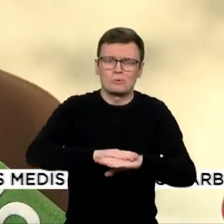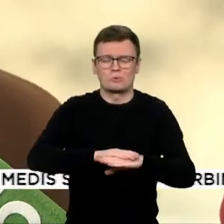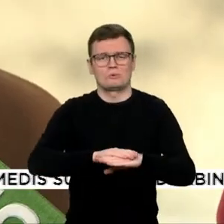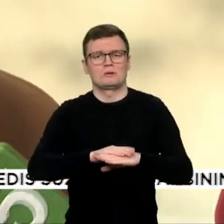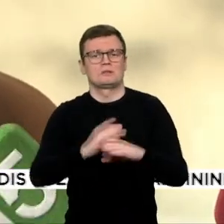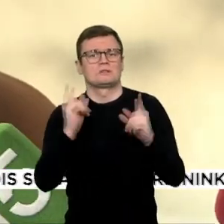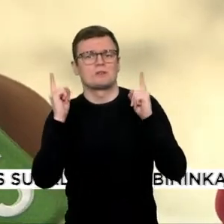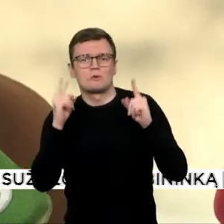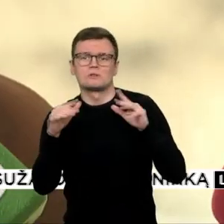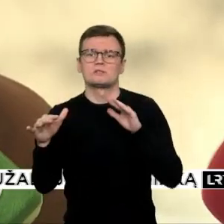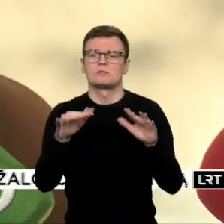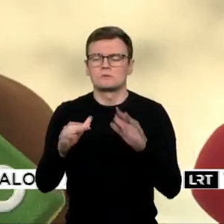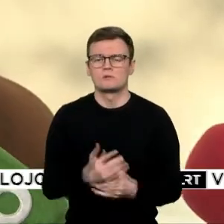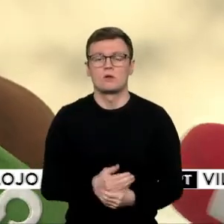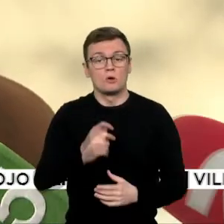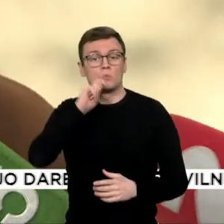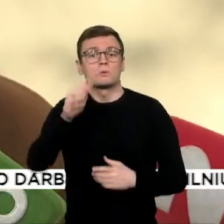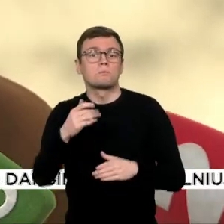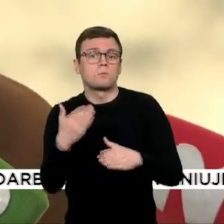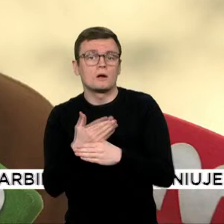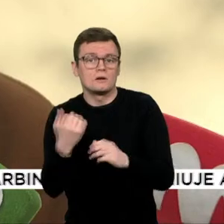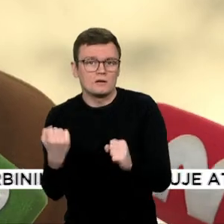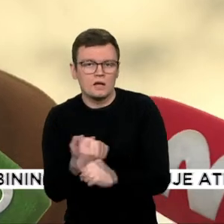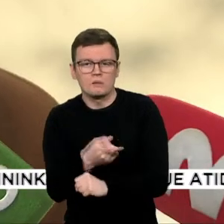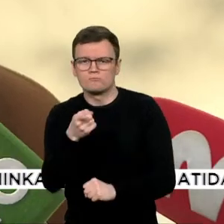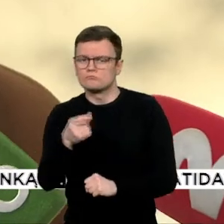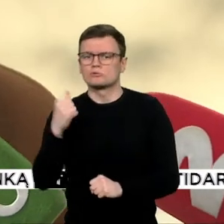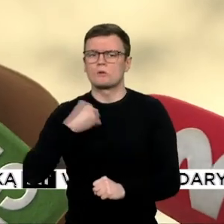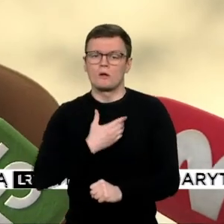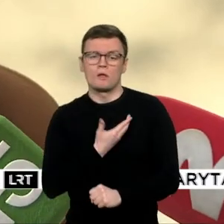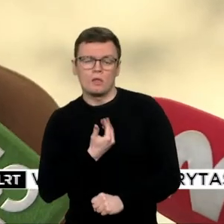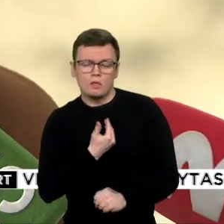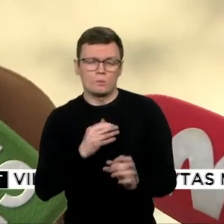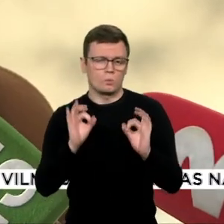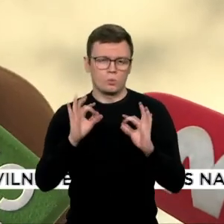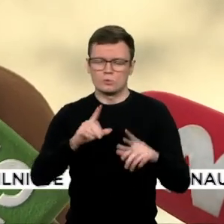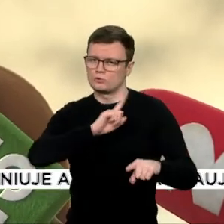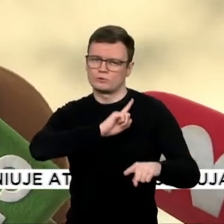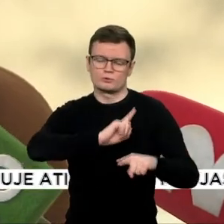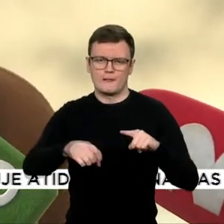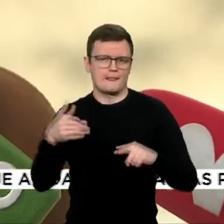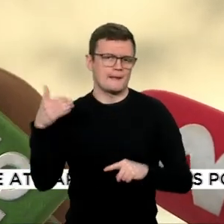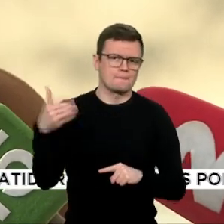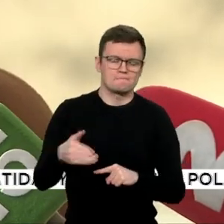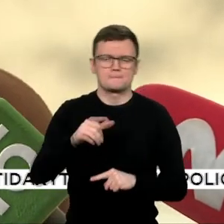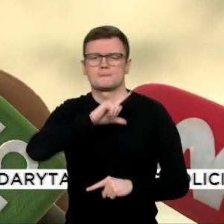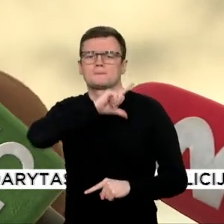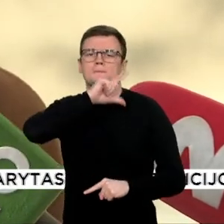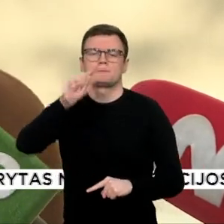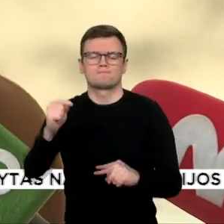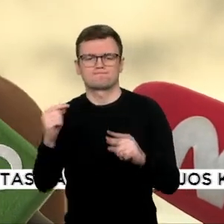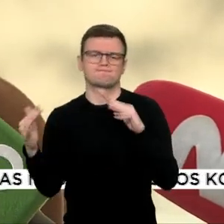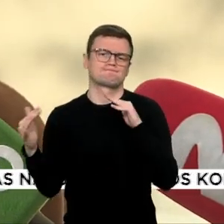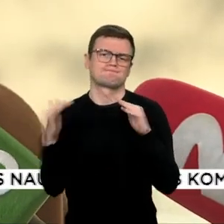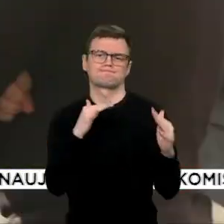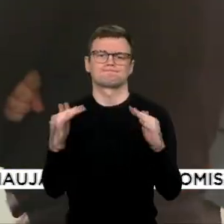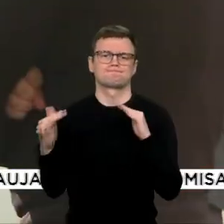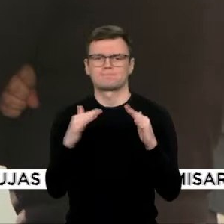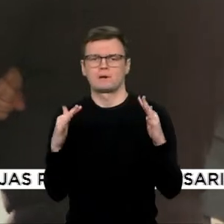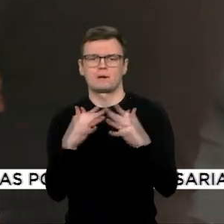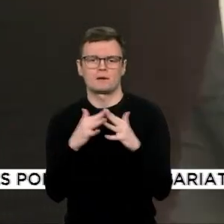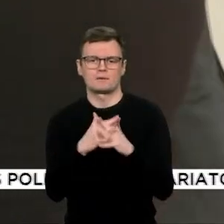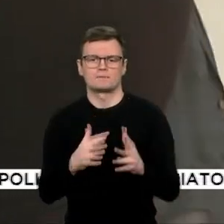Ukrainą, jis irgi buvo tos žmogus, kuris nesuojo bijojo ir atidūrė ten, kuriuo atrodė jam labiausiai reikėjo būti.